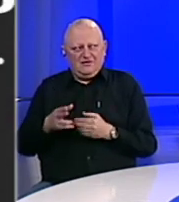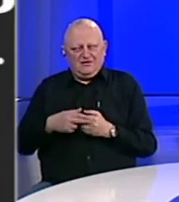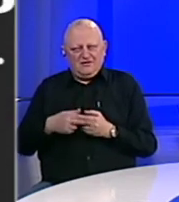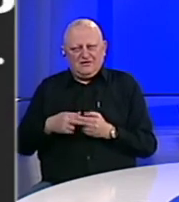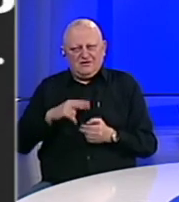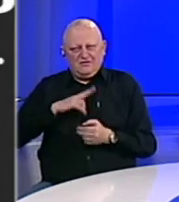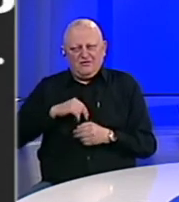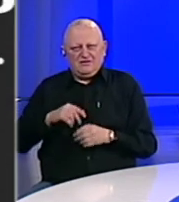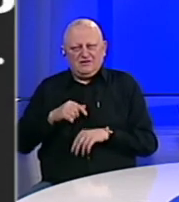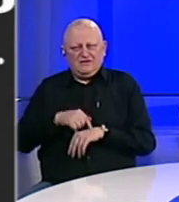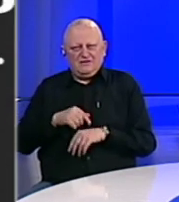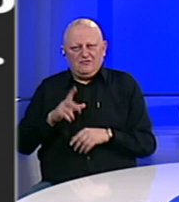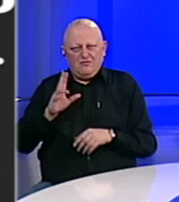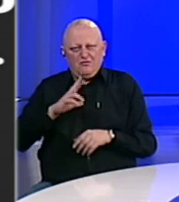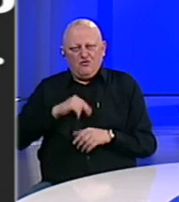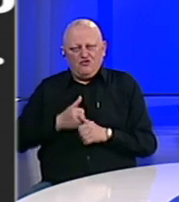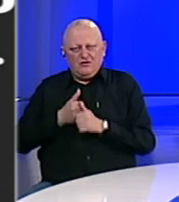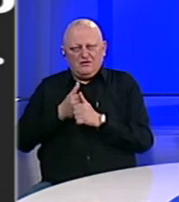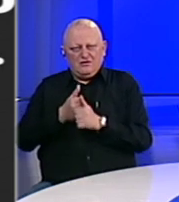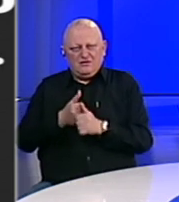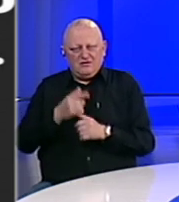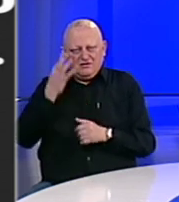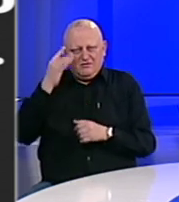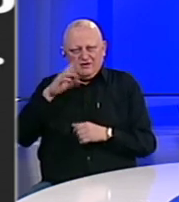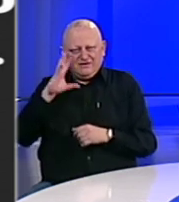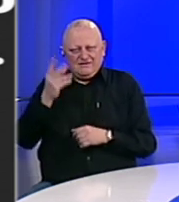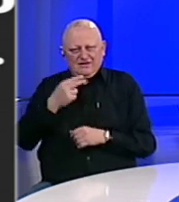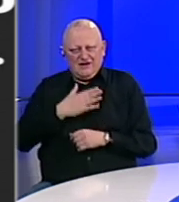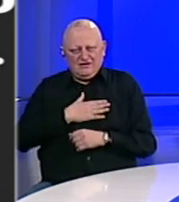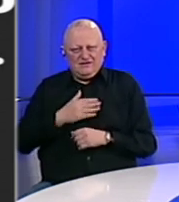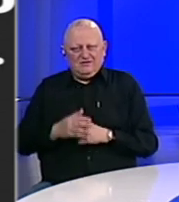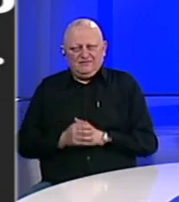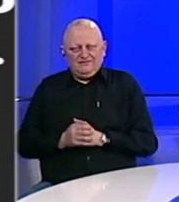bliži policijski sat, znajte da nas Mup prati i brine za sve nas.